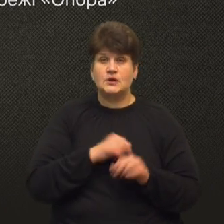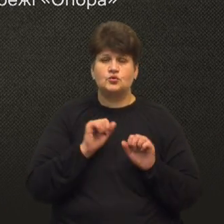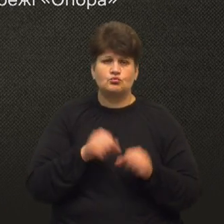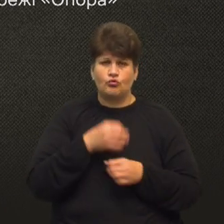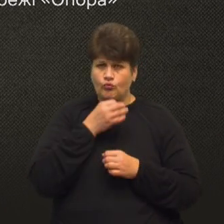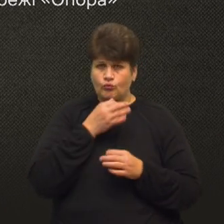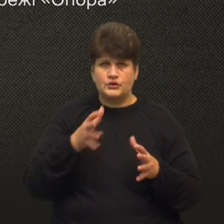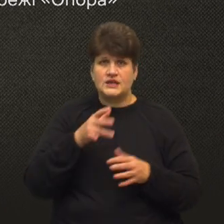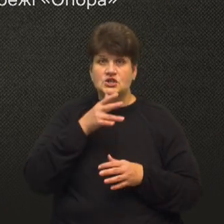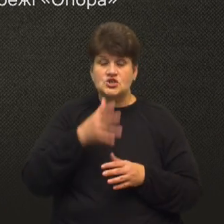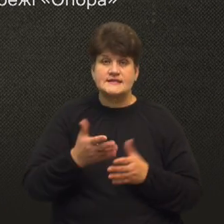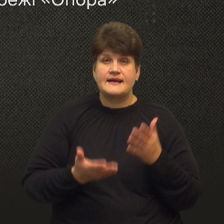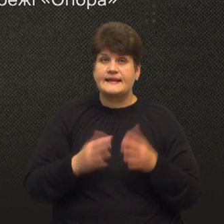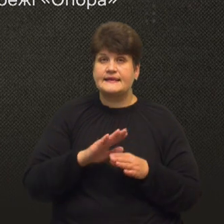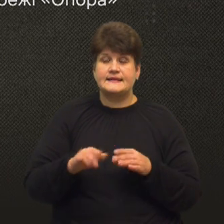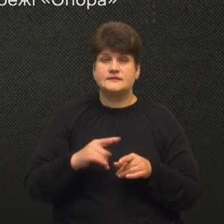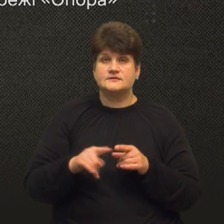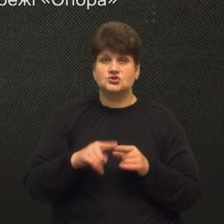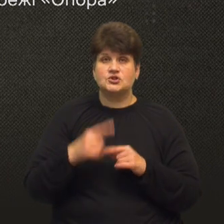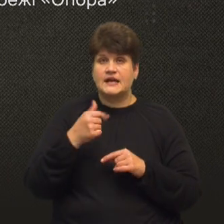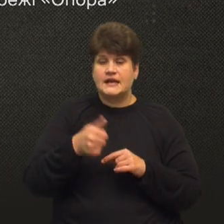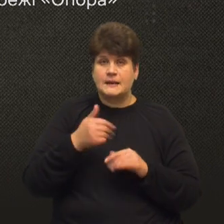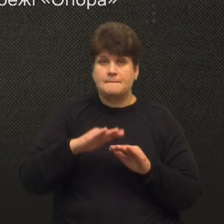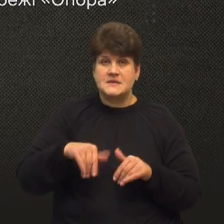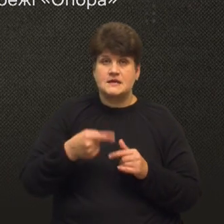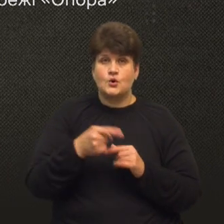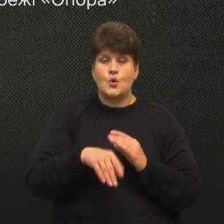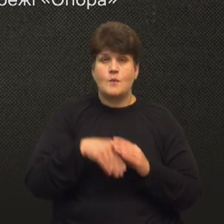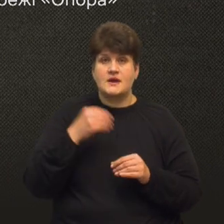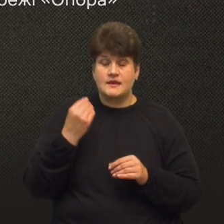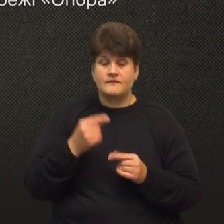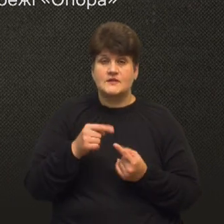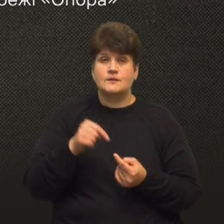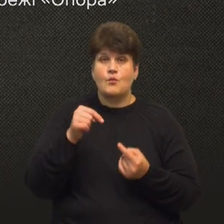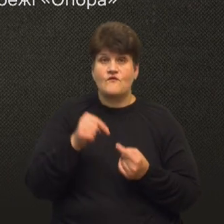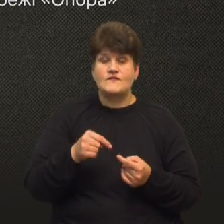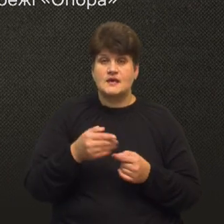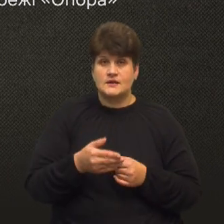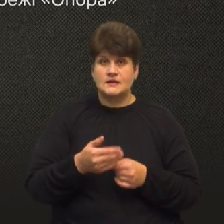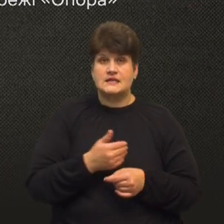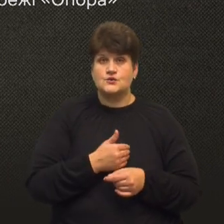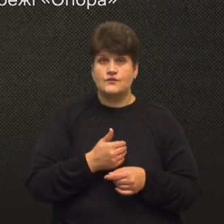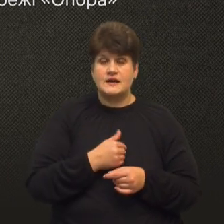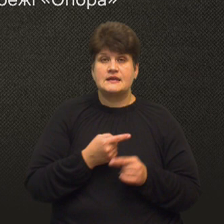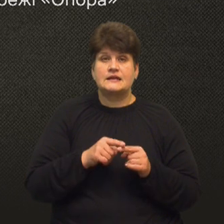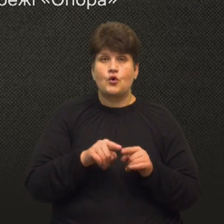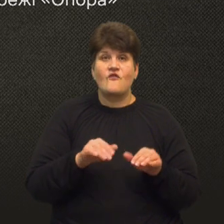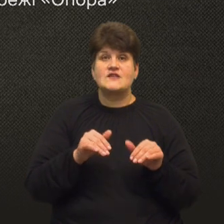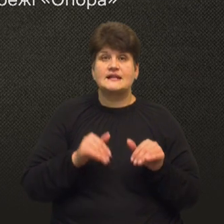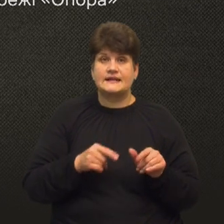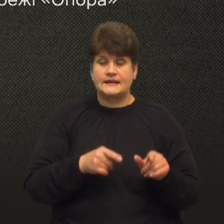-який час, але не раніше, ніж через рік після його обрання. Відповідно, ініціювання такого відкликання